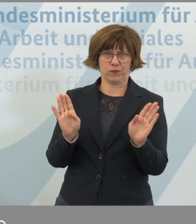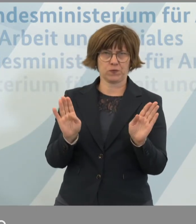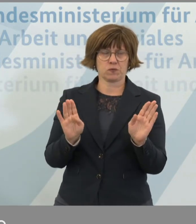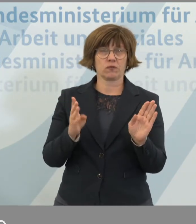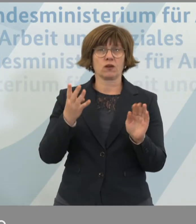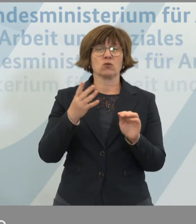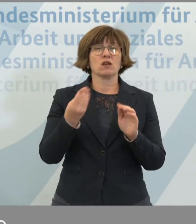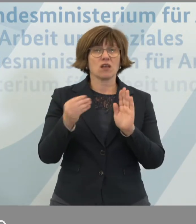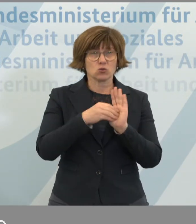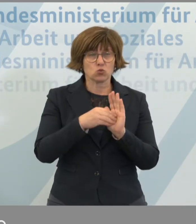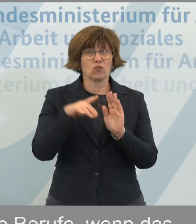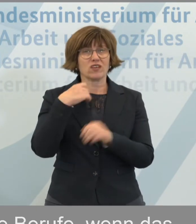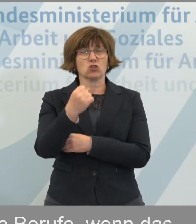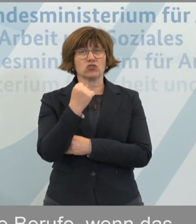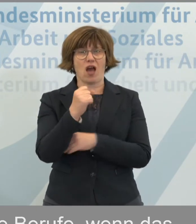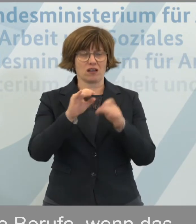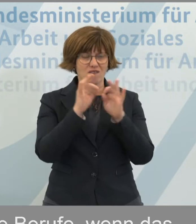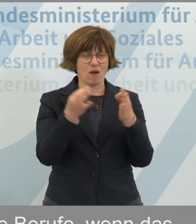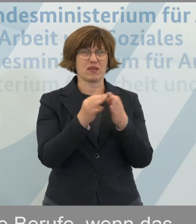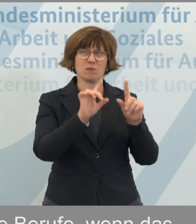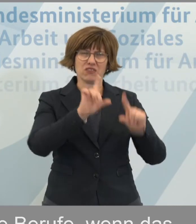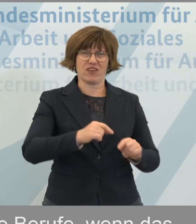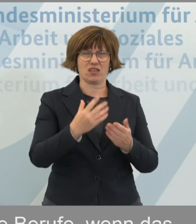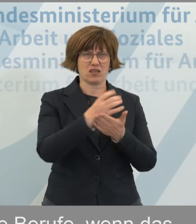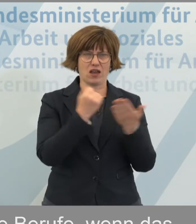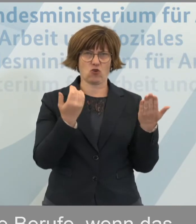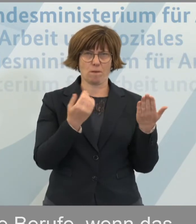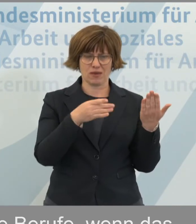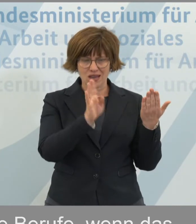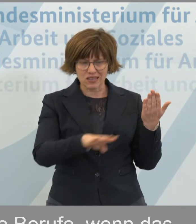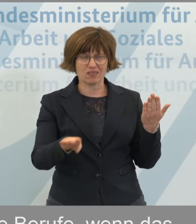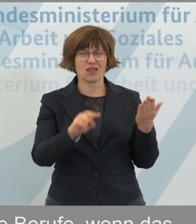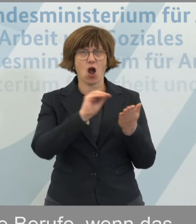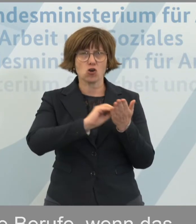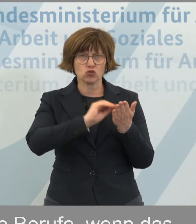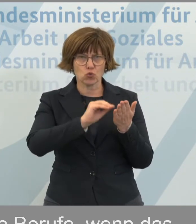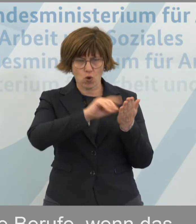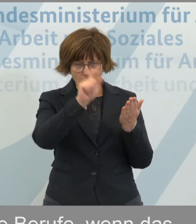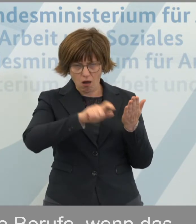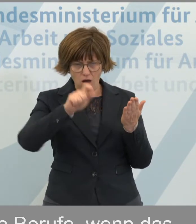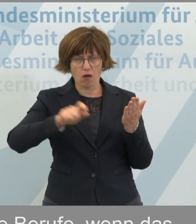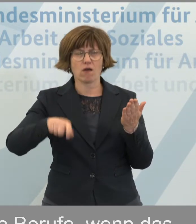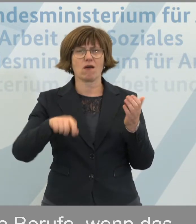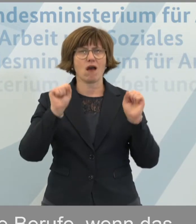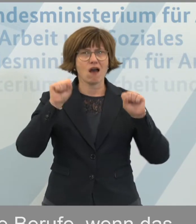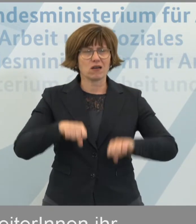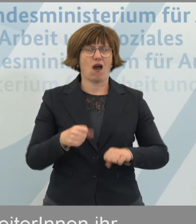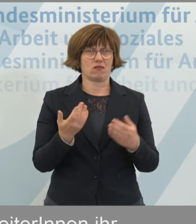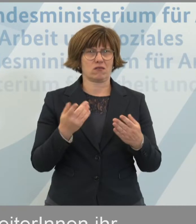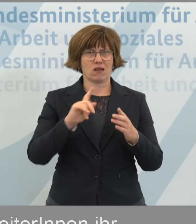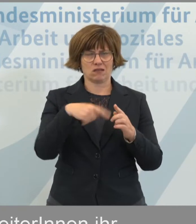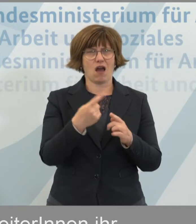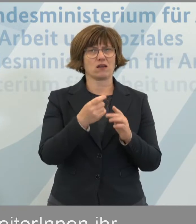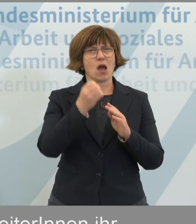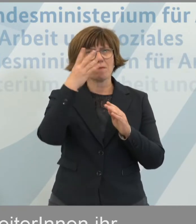wir stärken Familien mit geringem Einkommen. Kinder sowie Schülerinnen und Schüler können auch dann